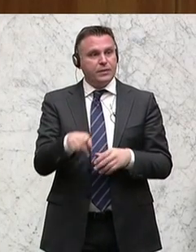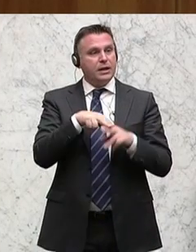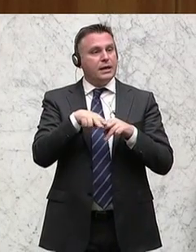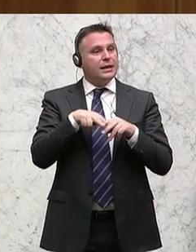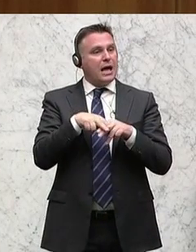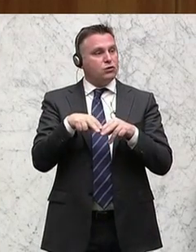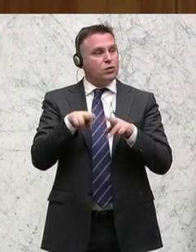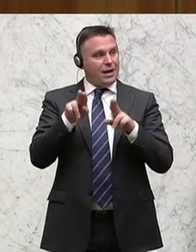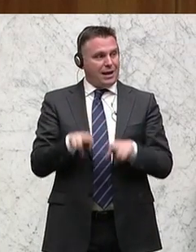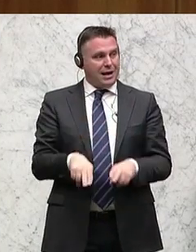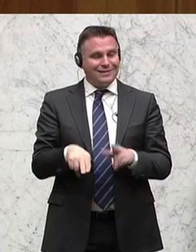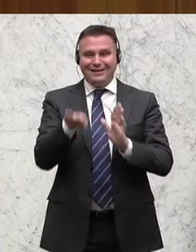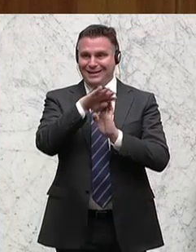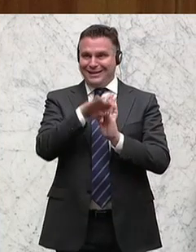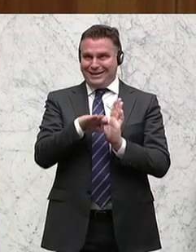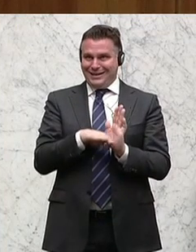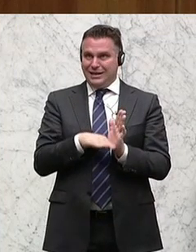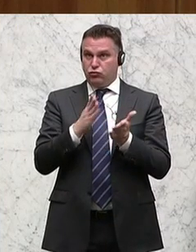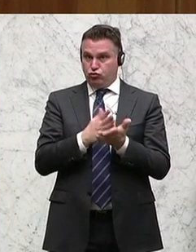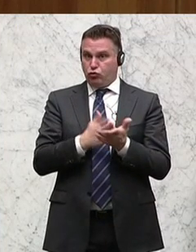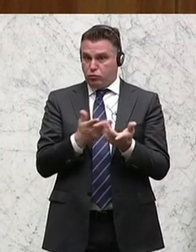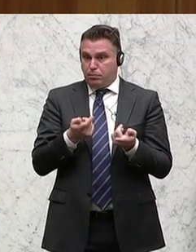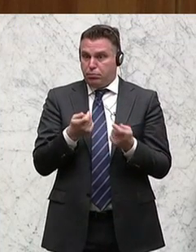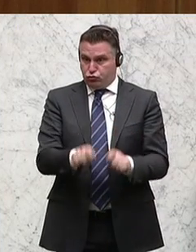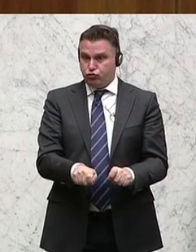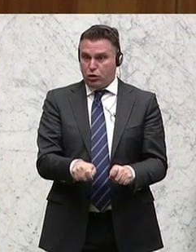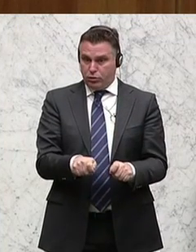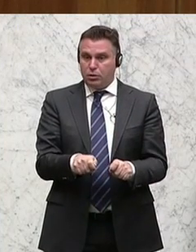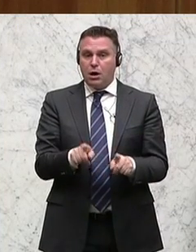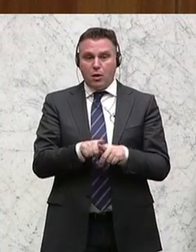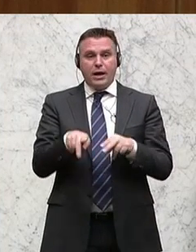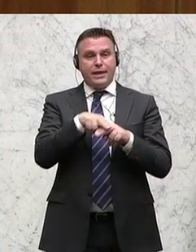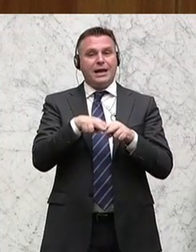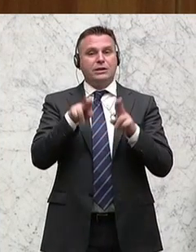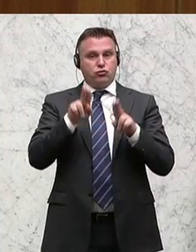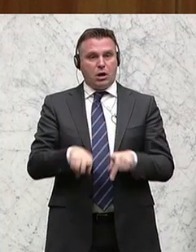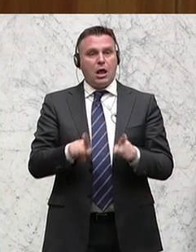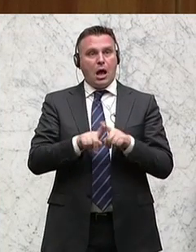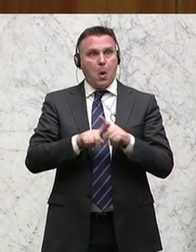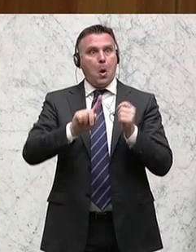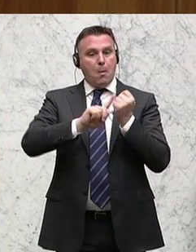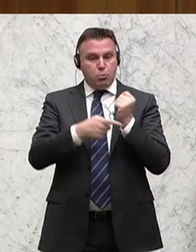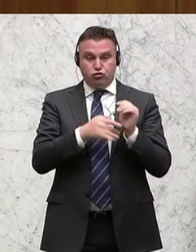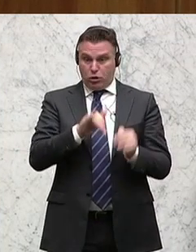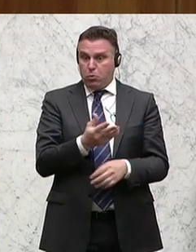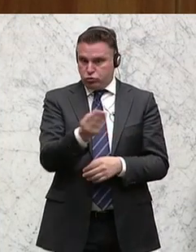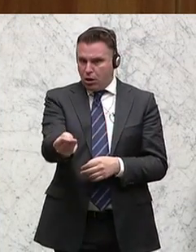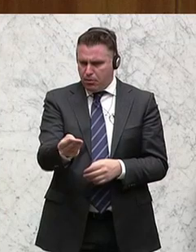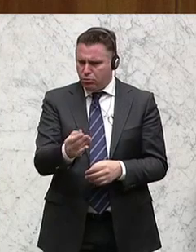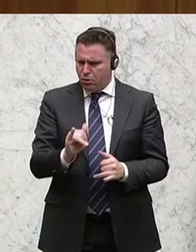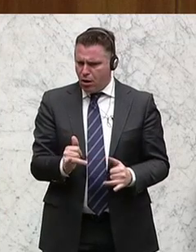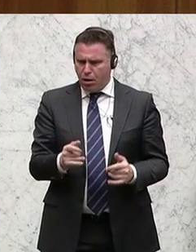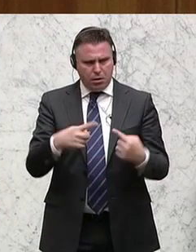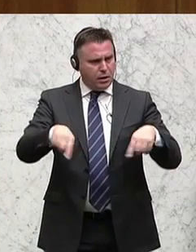Nationalrat ein Gesetz beschließt, dann wird erforderlich, falls der Nationalrat auch die Budgetierung sicherstellen können. Der